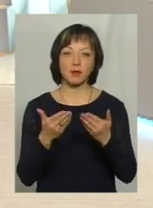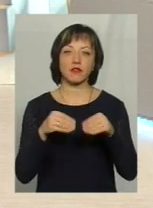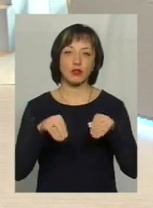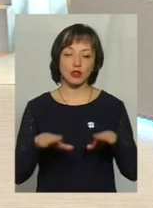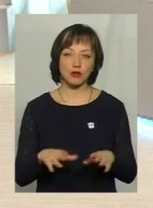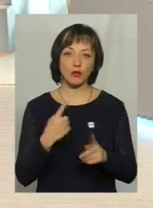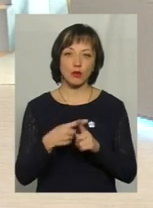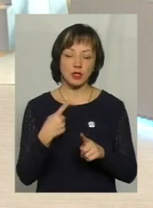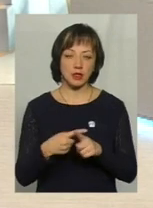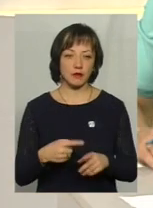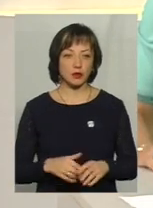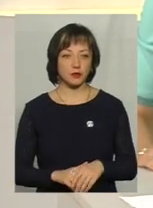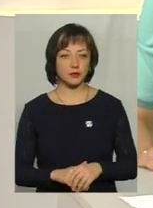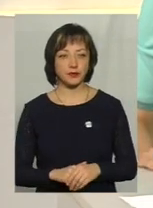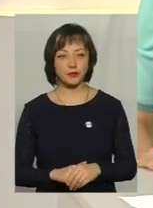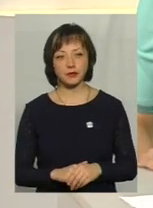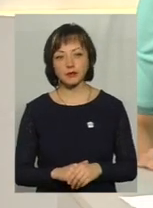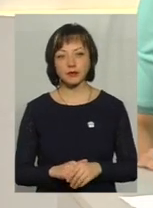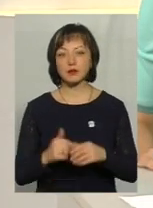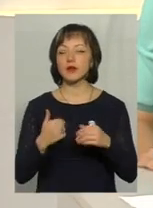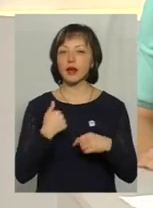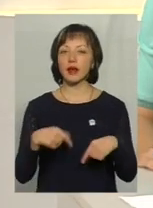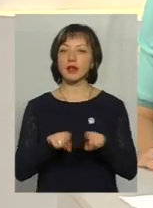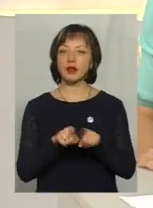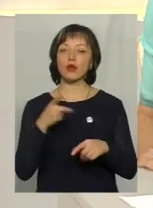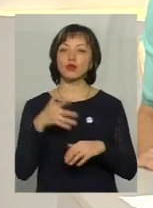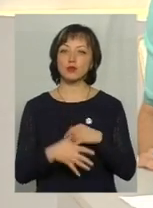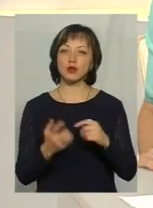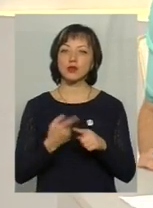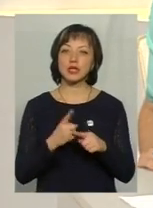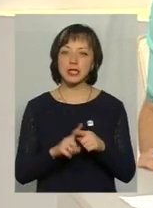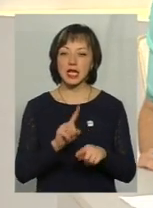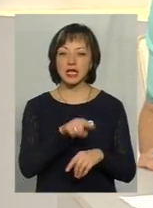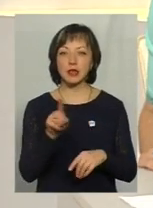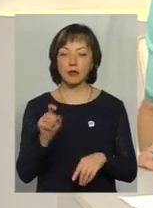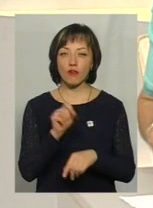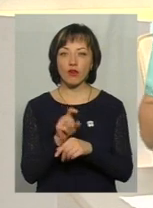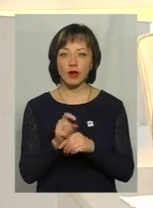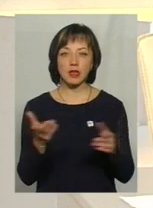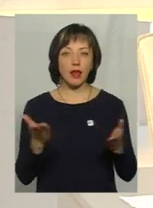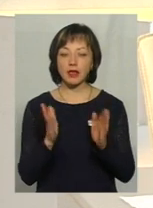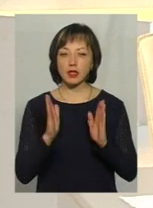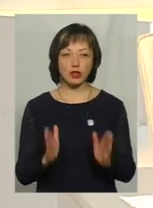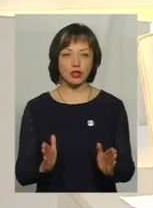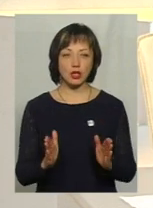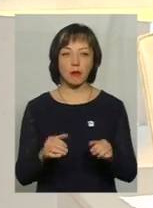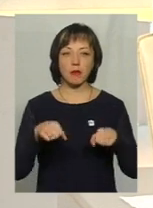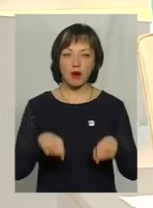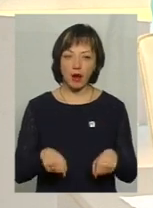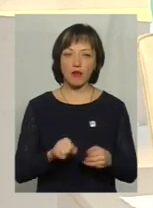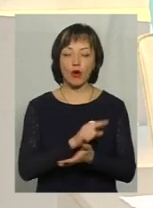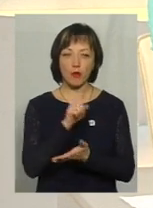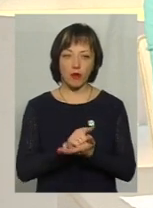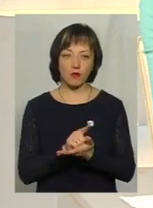вирішується позитивно. Пані Євгеніє, я так розумію, що це ті повноваження, які не лише право, а й